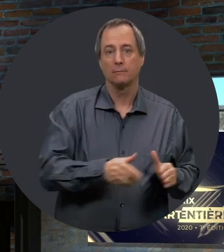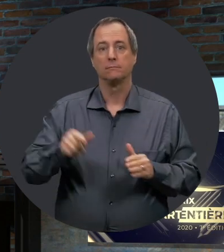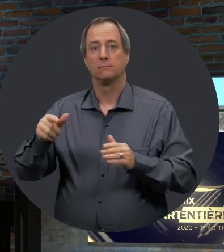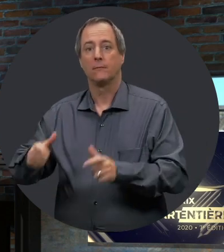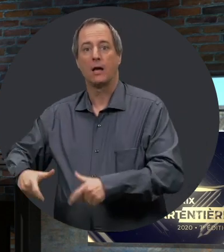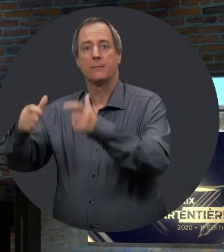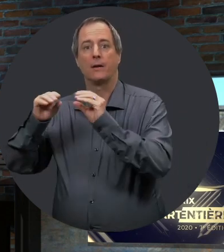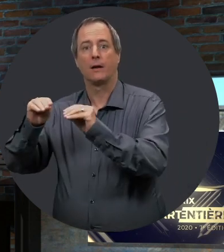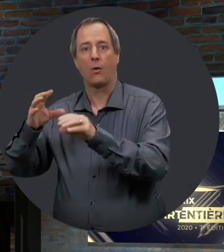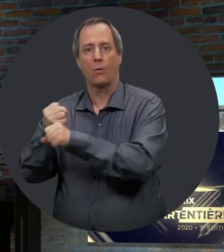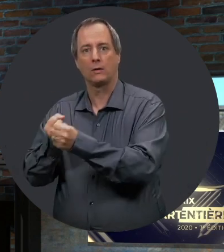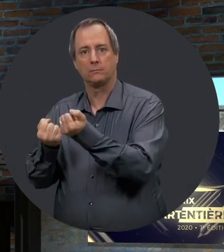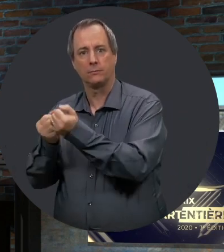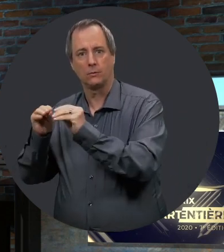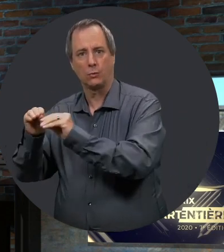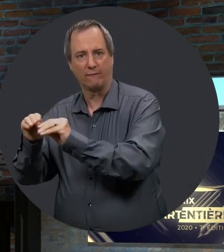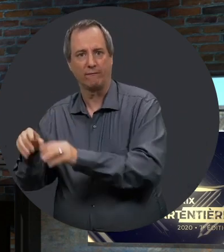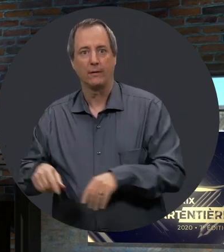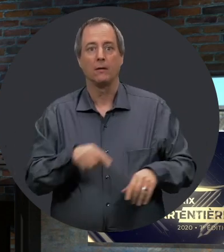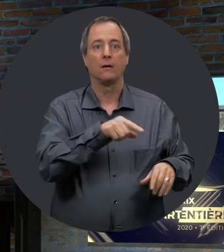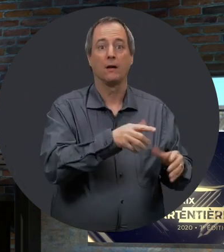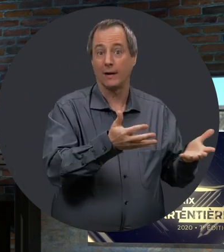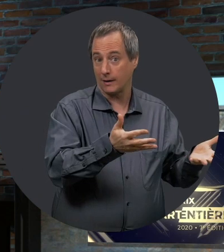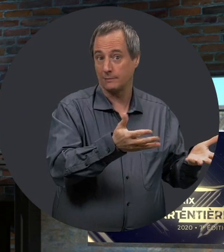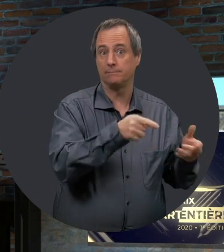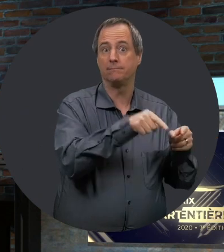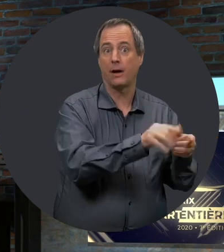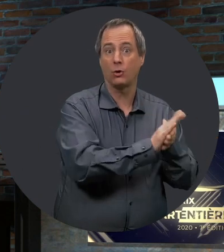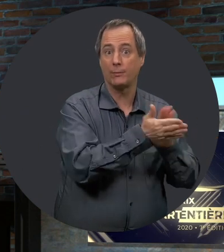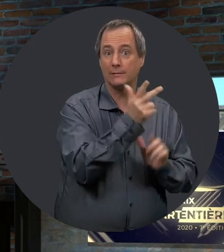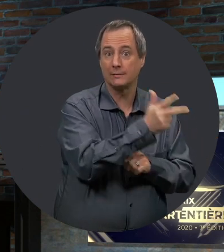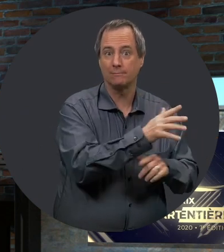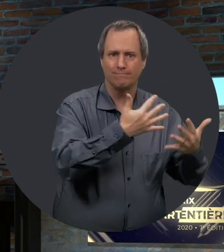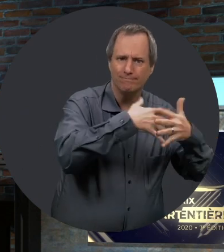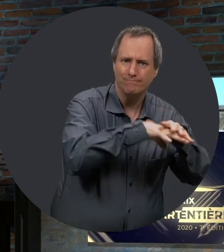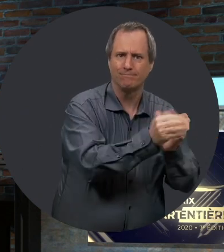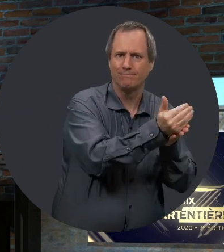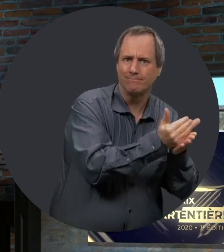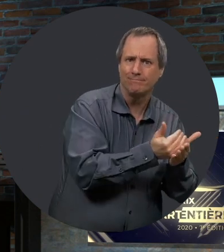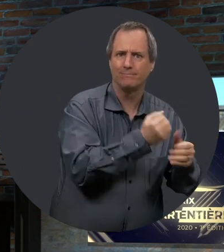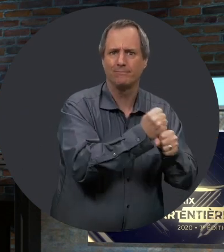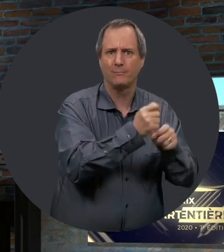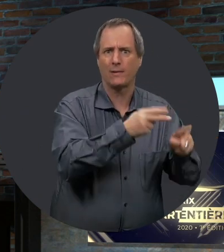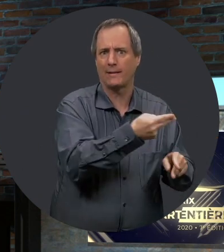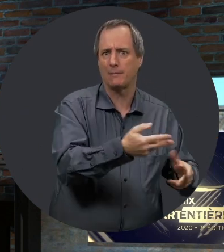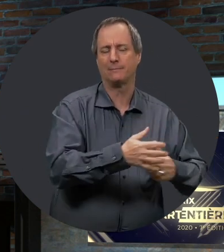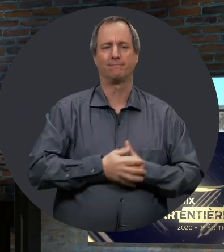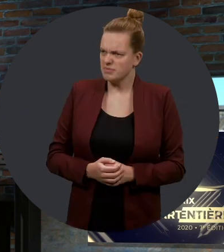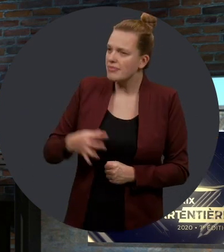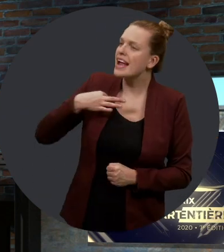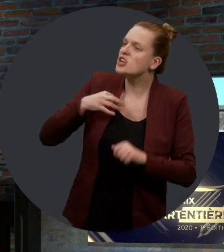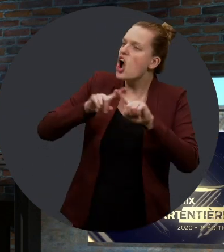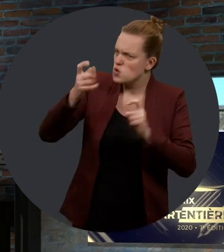autres communautés, établissements d'enseignement soutenant la réussite éducative. Et enfin, entreprises soutenant l'intégration et maintien d'emploi des personnes